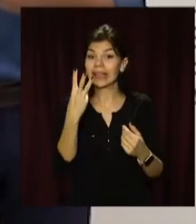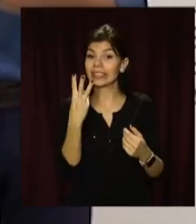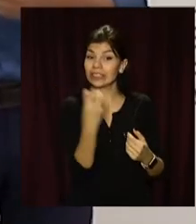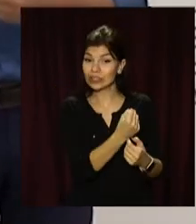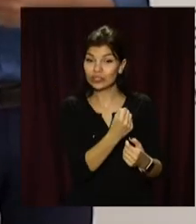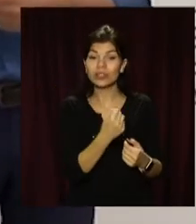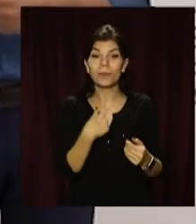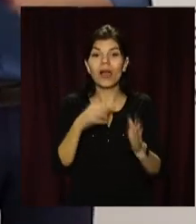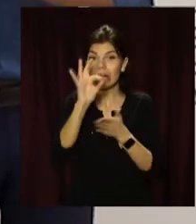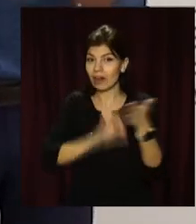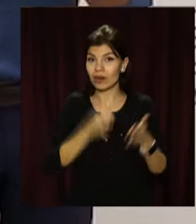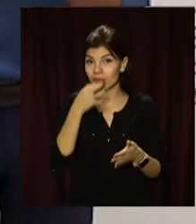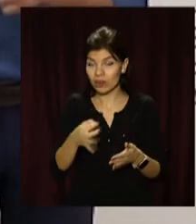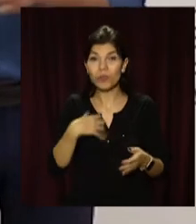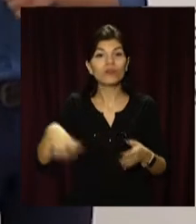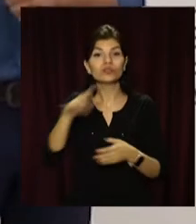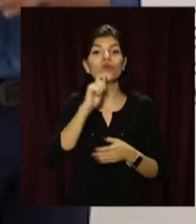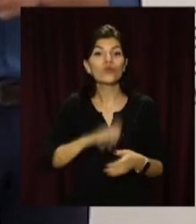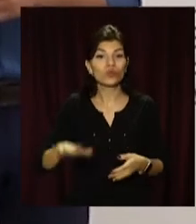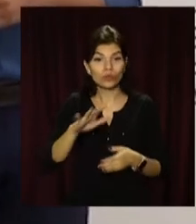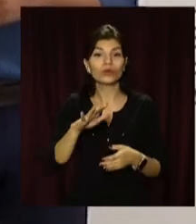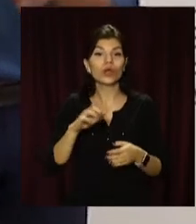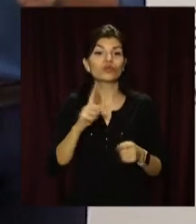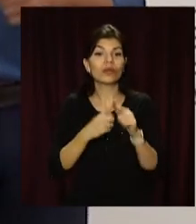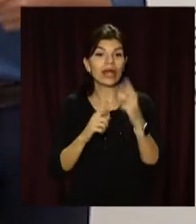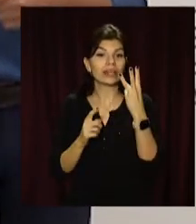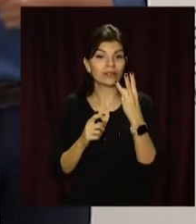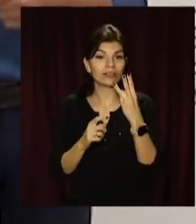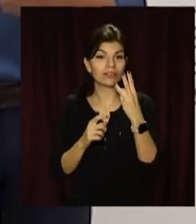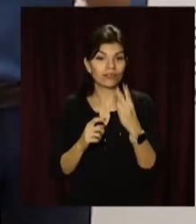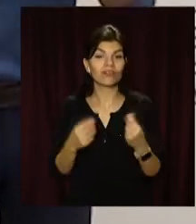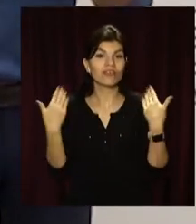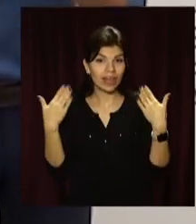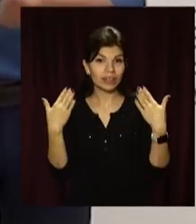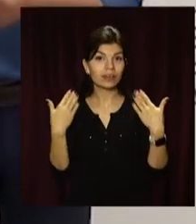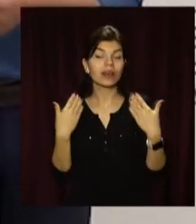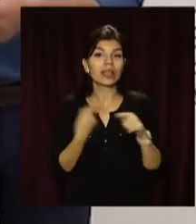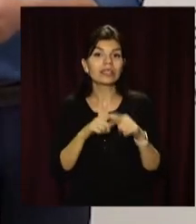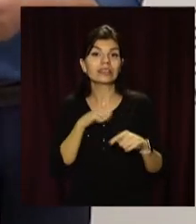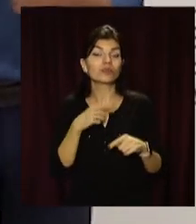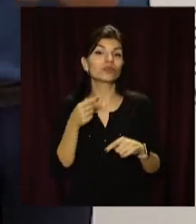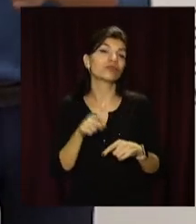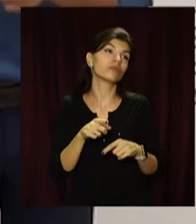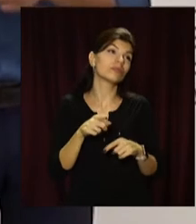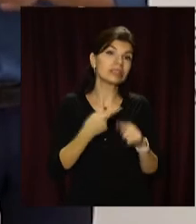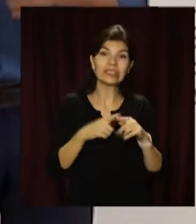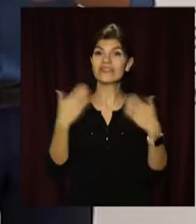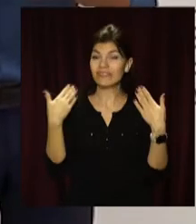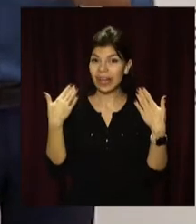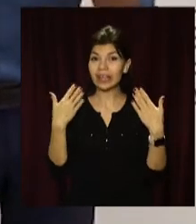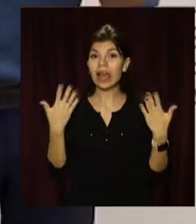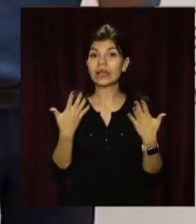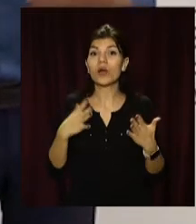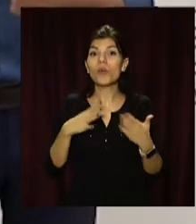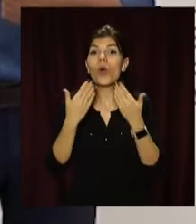тижні. Ми відразу це сказали всій країні, що це буде троє вихідних, на яких він буде. Саме тому ці вихідні,